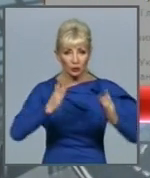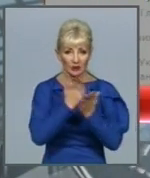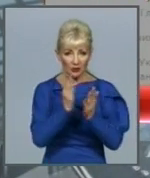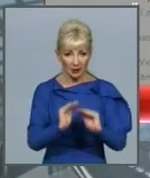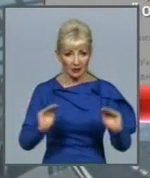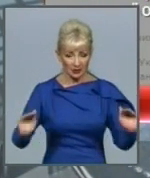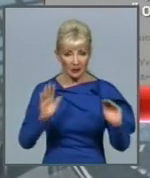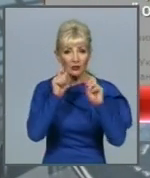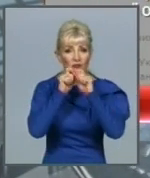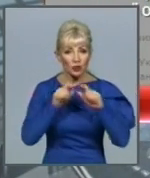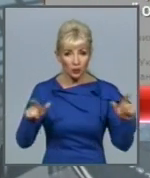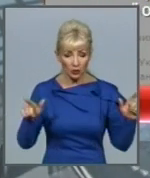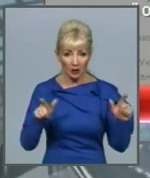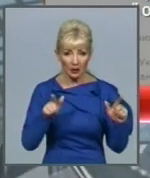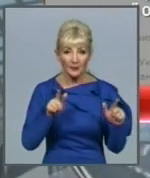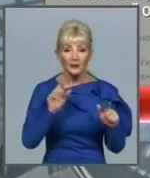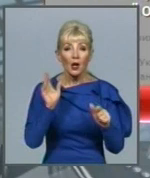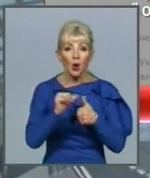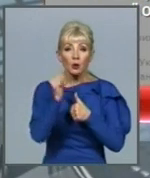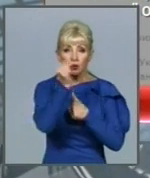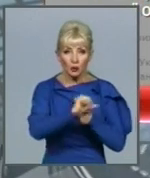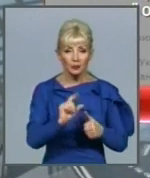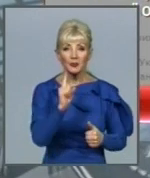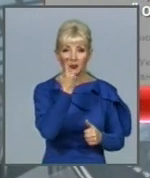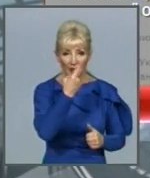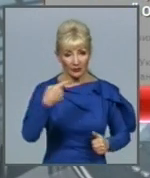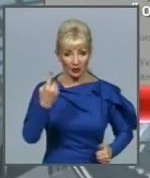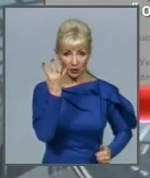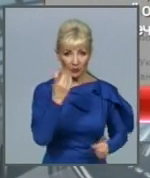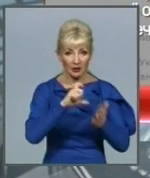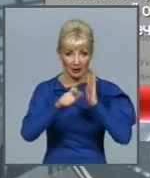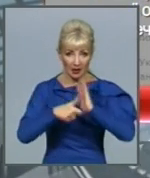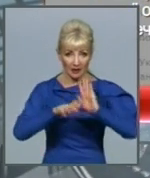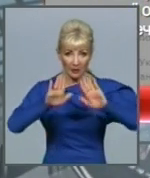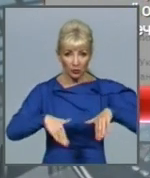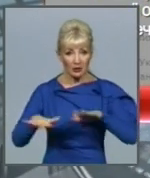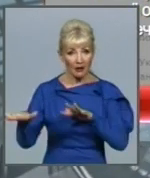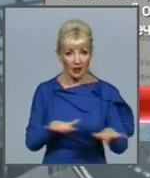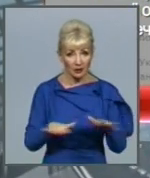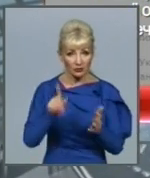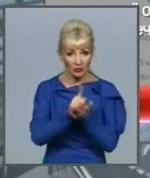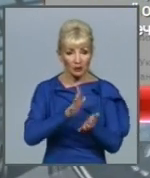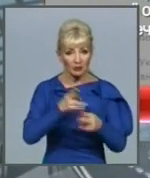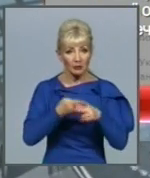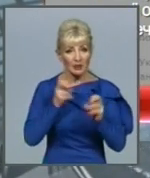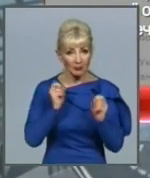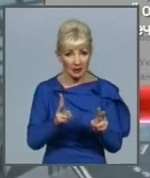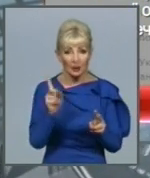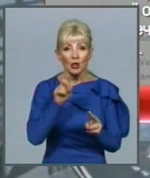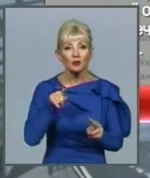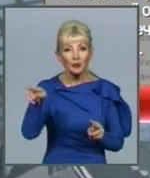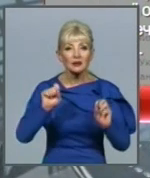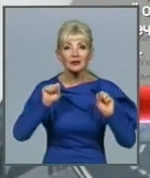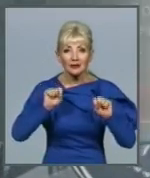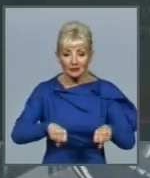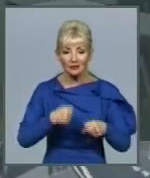освіти. Особливо перших, четвертих класів після канікул має бути безпечним, щоб вони мали змогу повноцінно